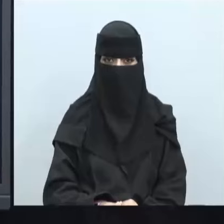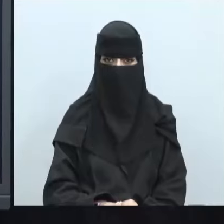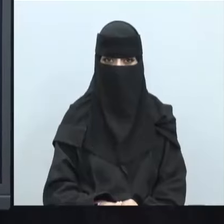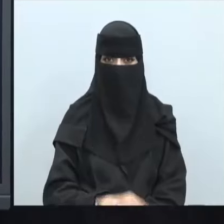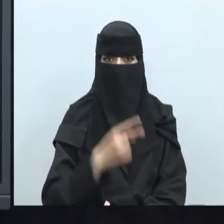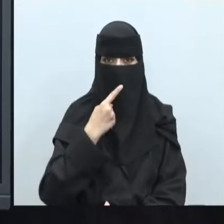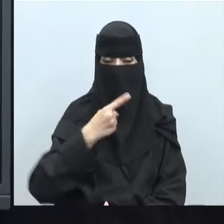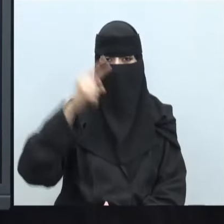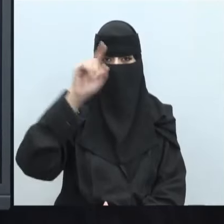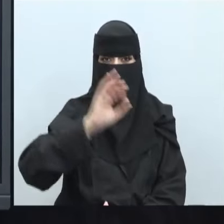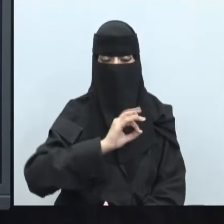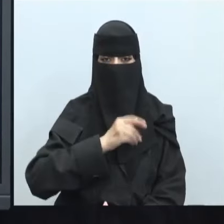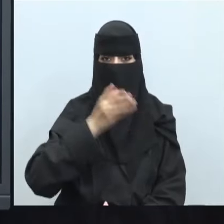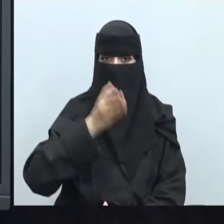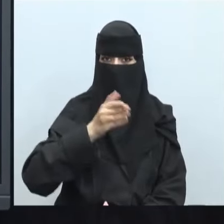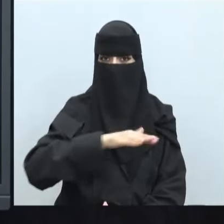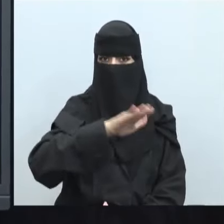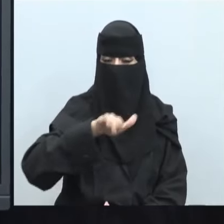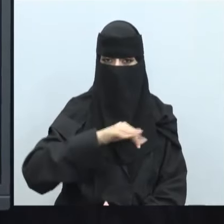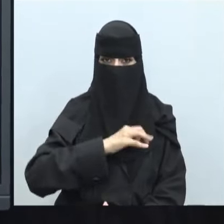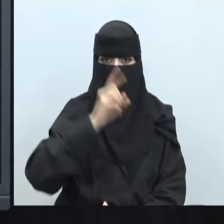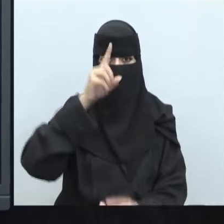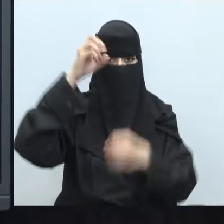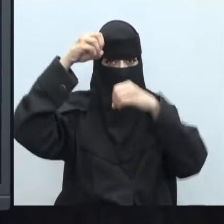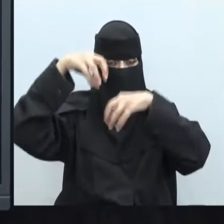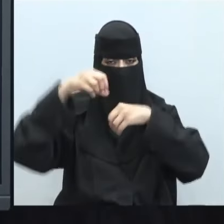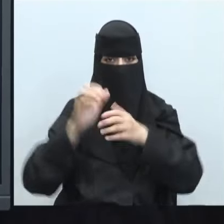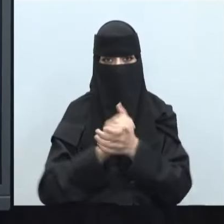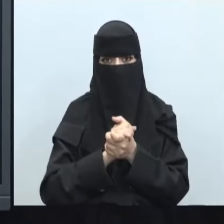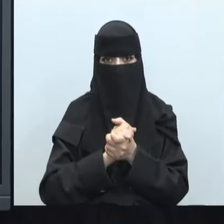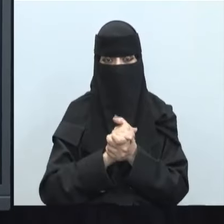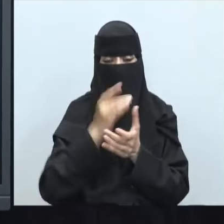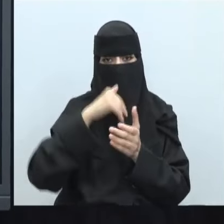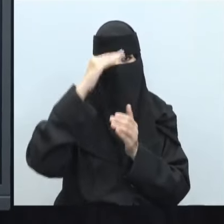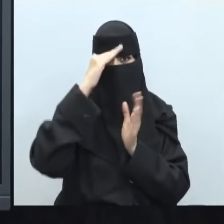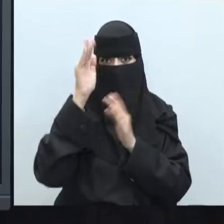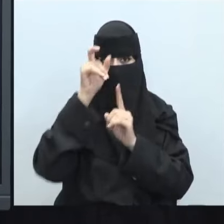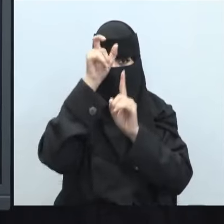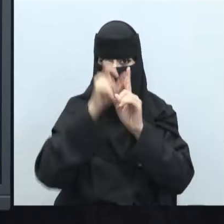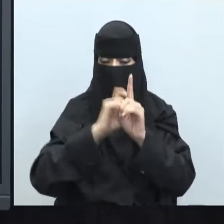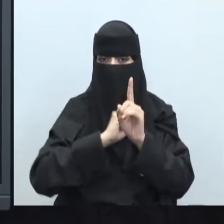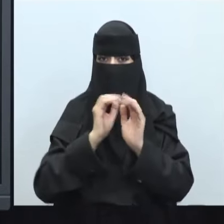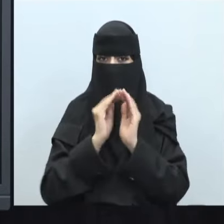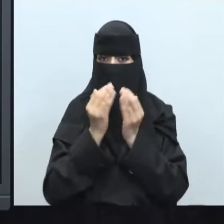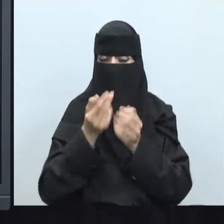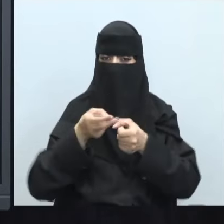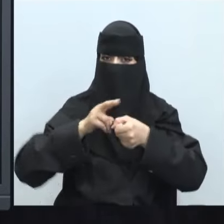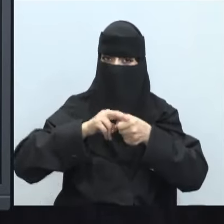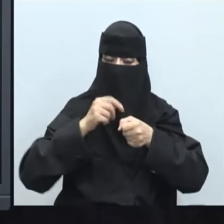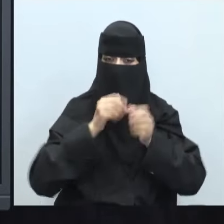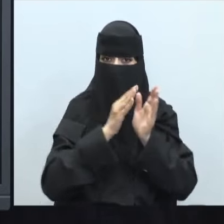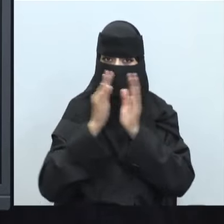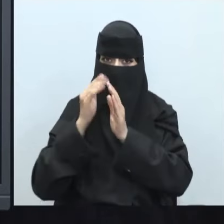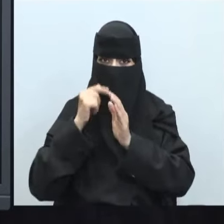بسم الله الرحمن الرحيم السلام عليكم ورحمة الله وبركاته مرحبا بكم أعزائي الطلاب والطالبات في